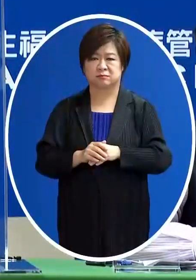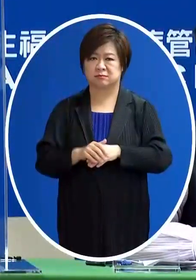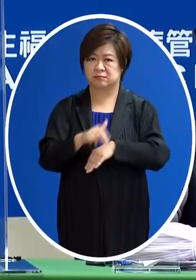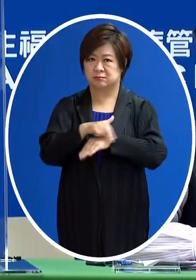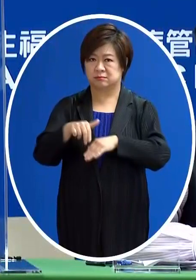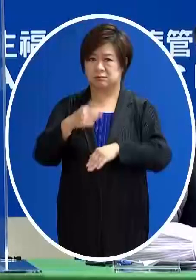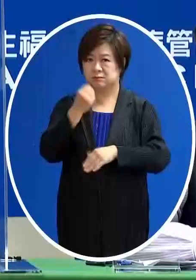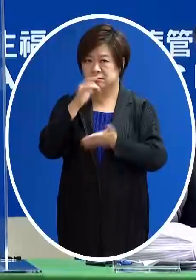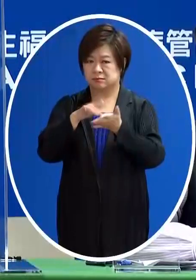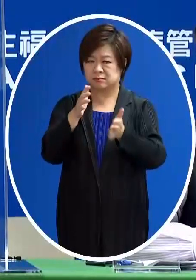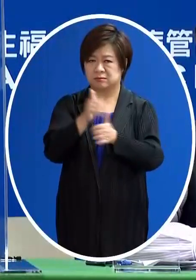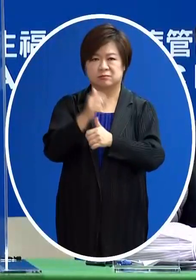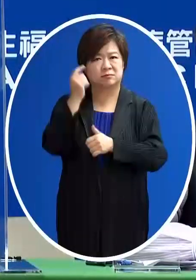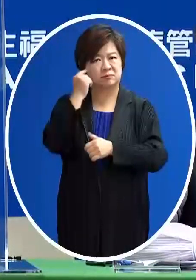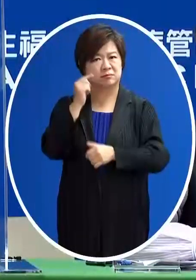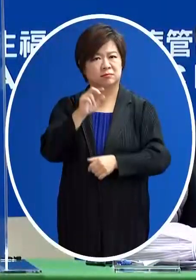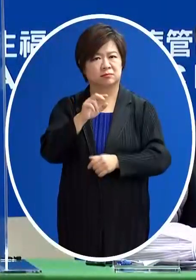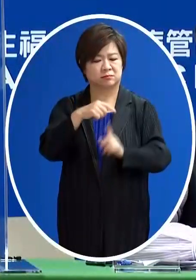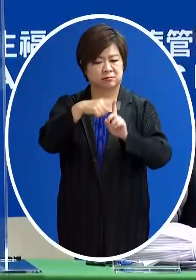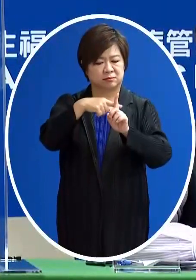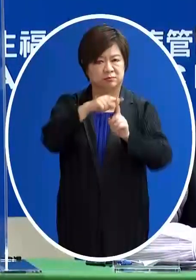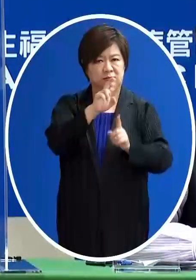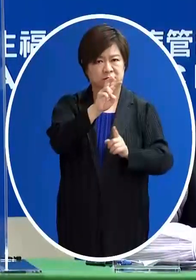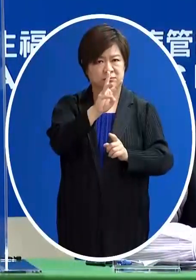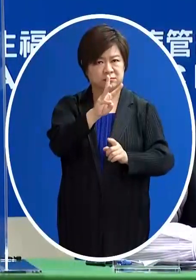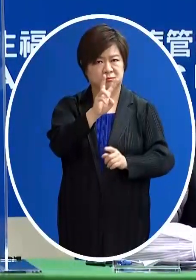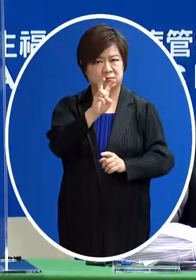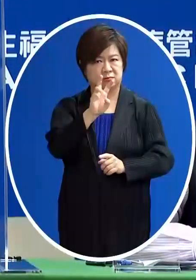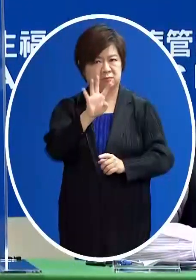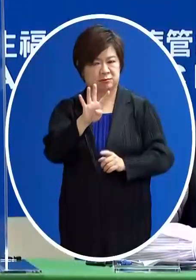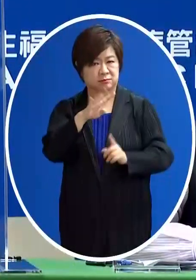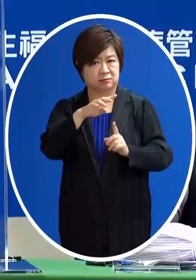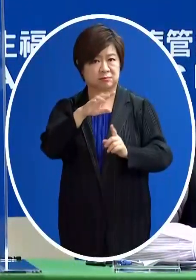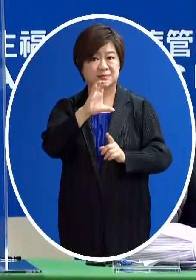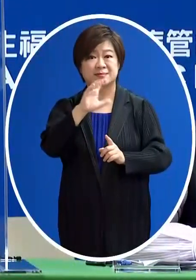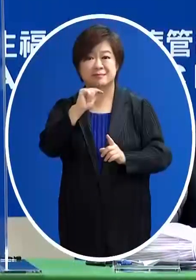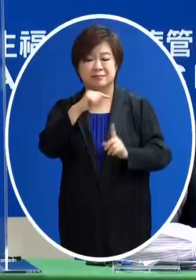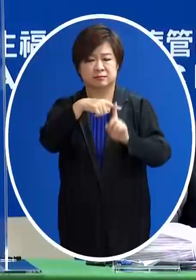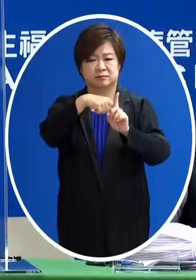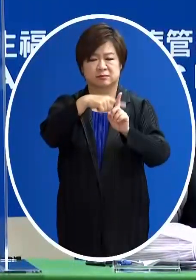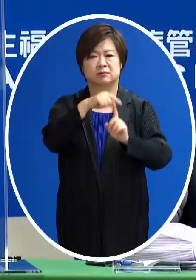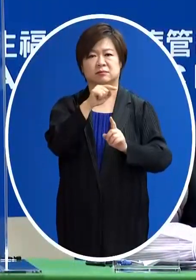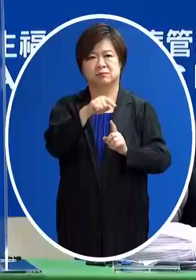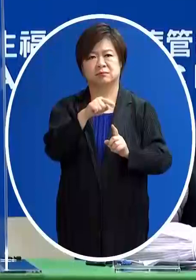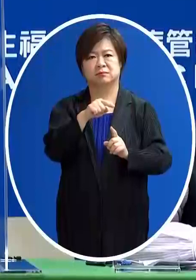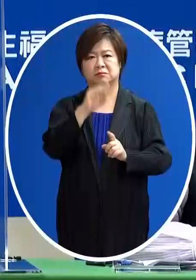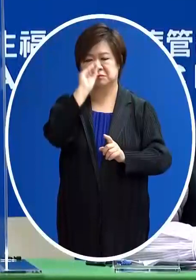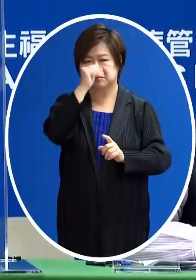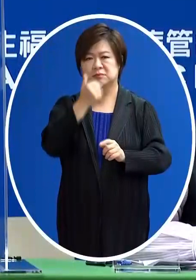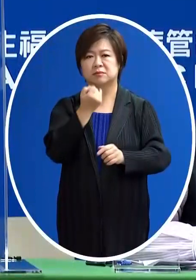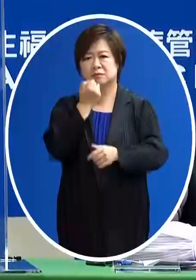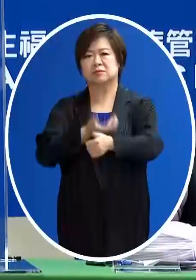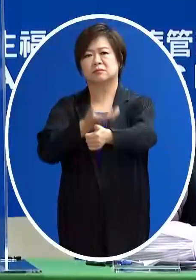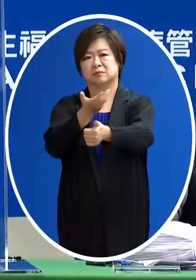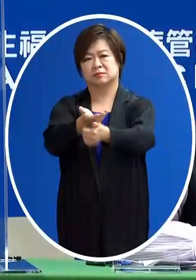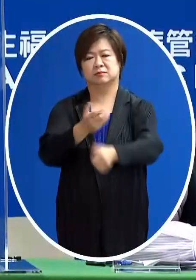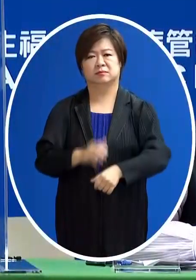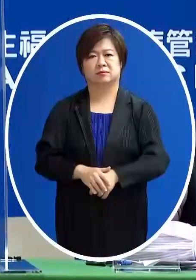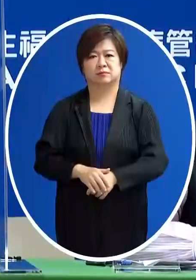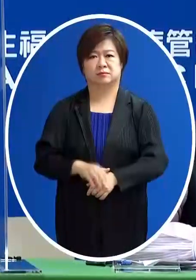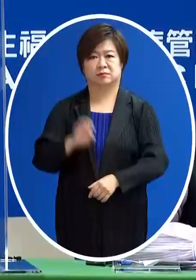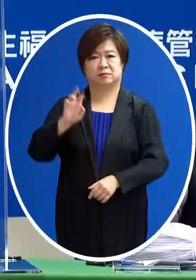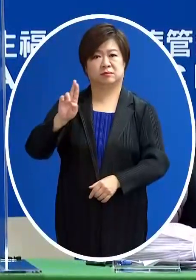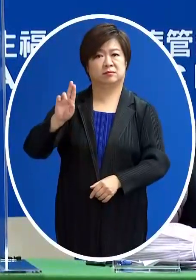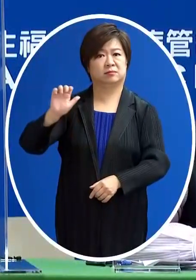實驗署認為23 24那他有特殊的一個使用的方式是會給他這樣的一個E